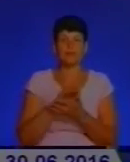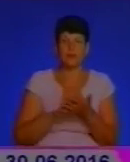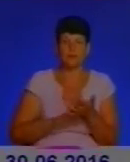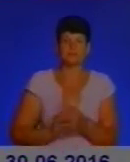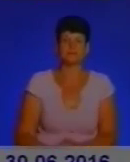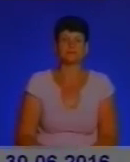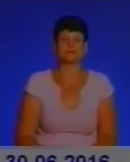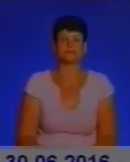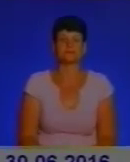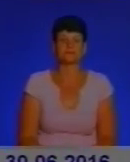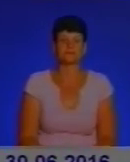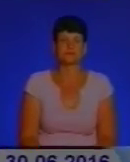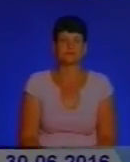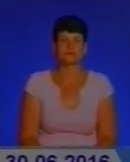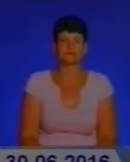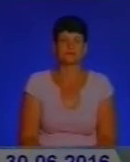випуск.